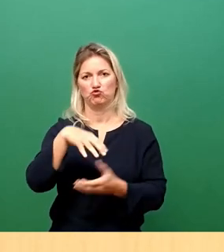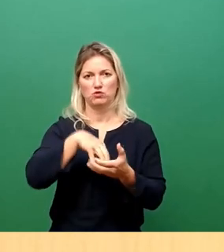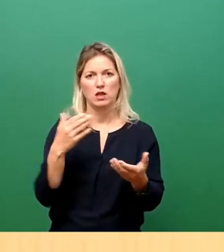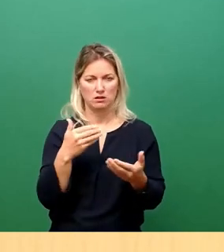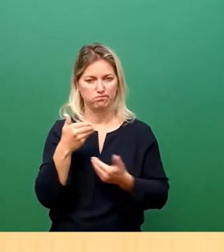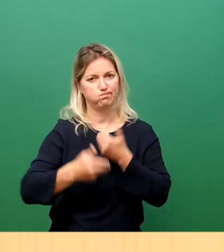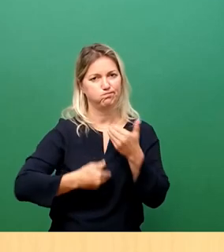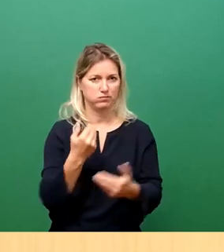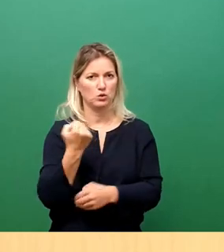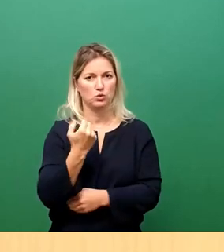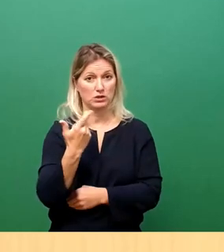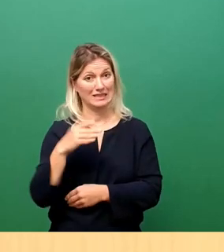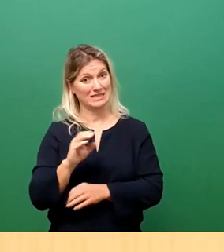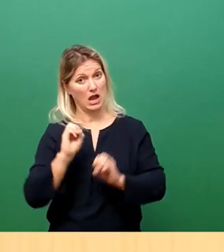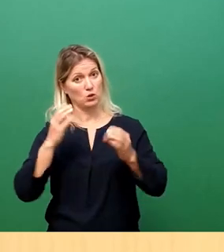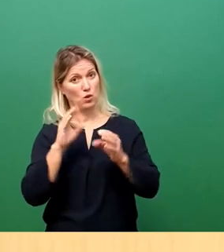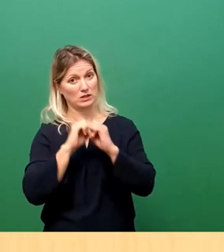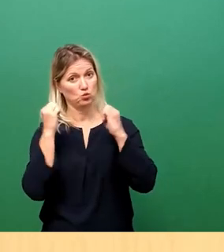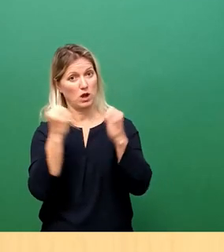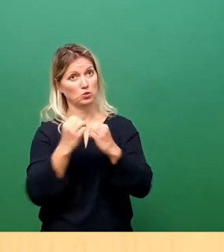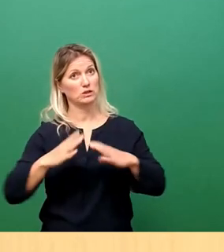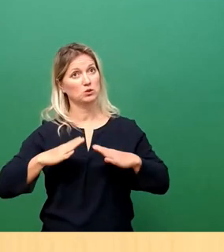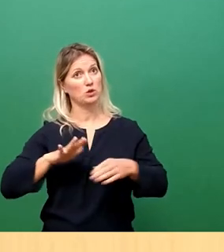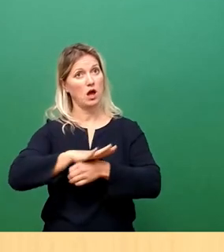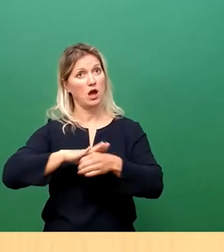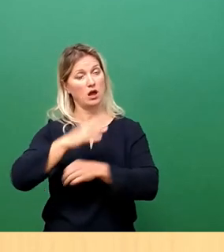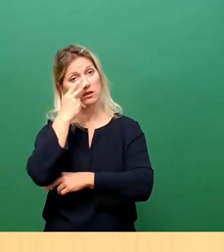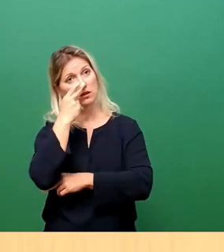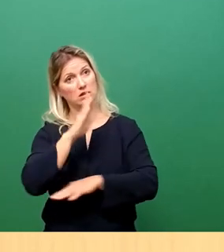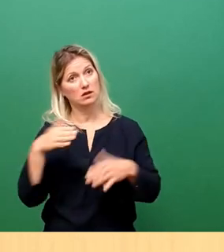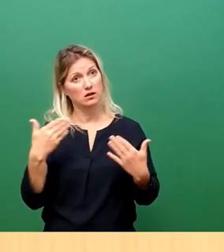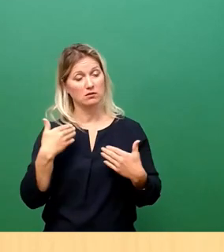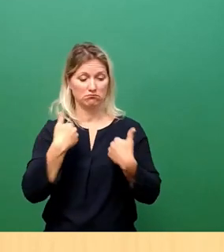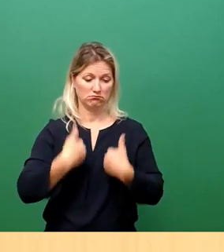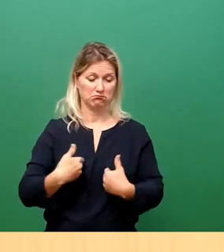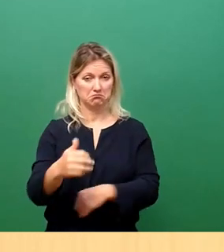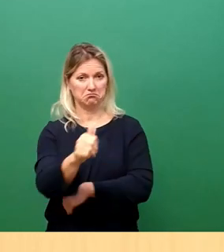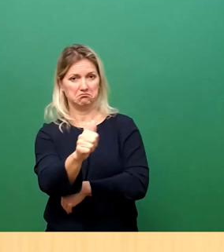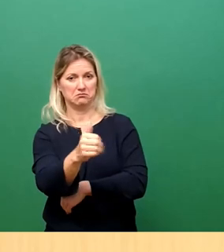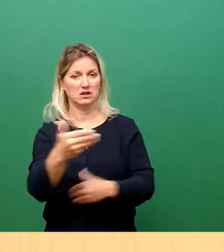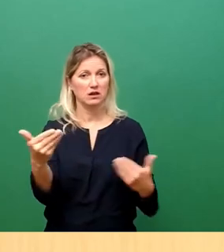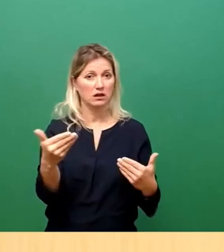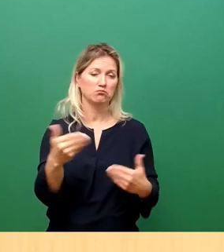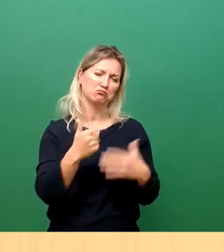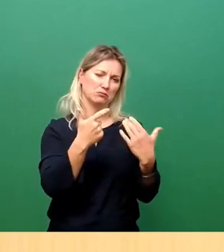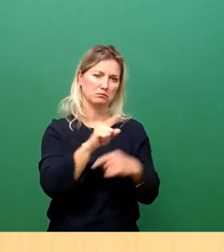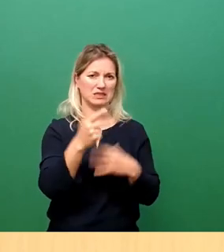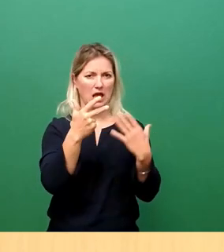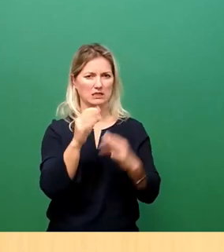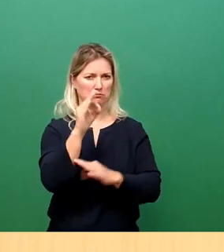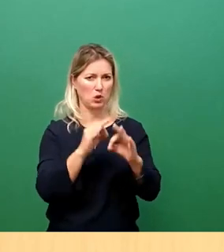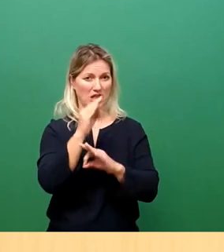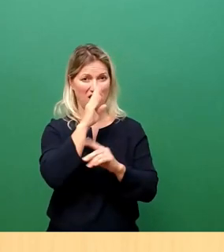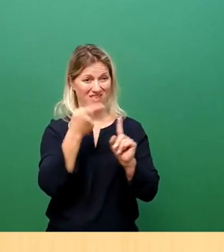aktuelle Situation im Gesundheitswesen anschaut, ist zumindest meine persönliche Prognose, dass man 70 bis 80 Prozent der ungeimpften